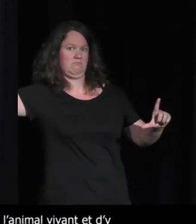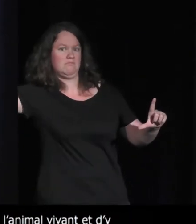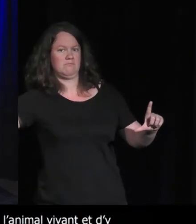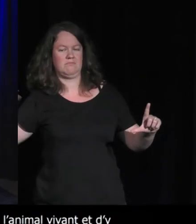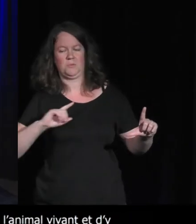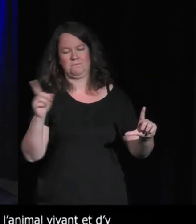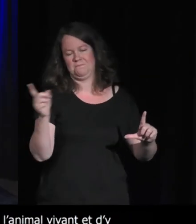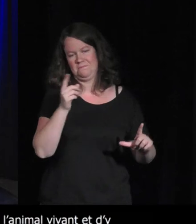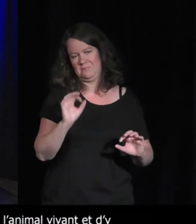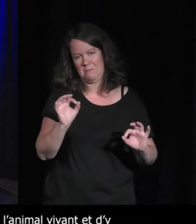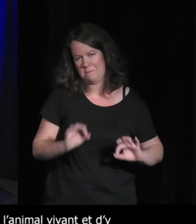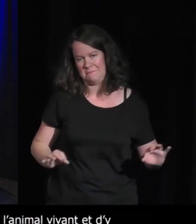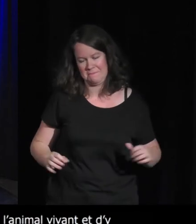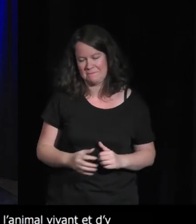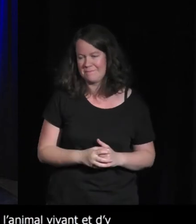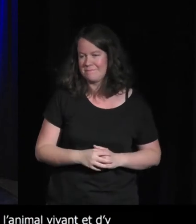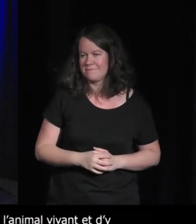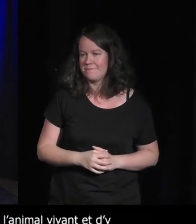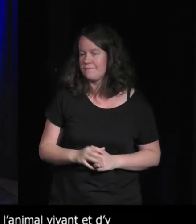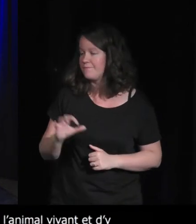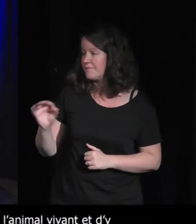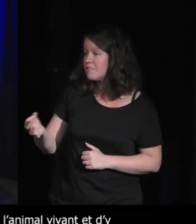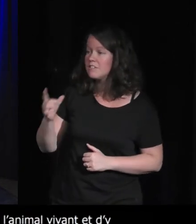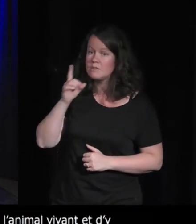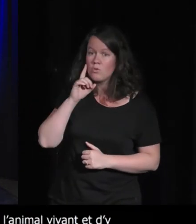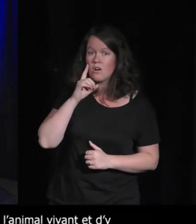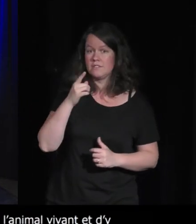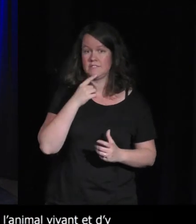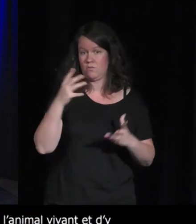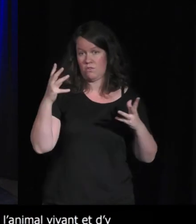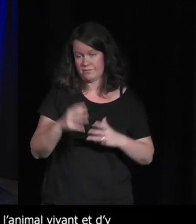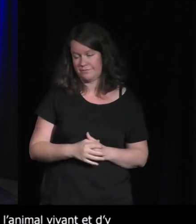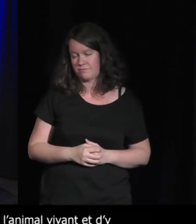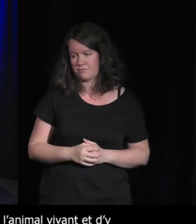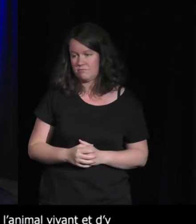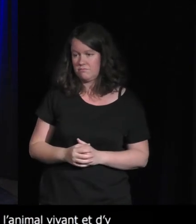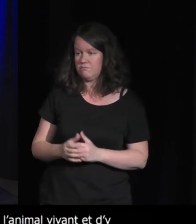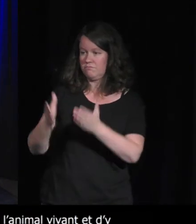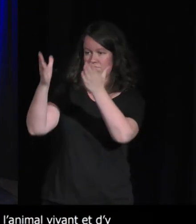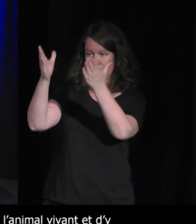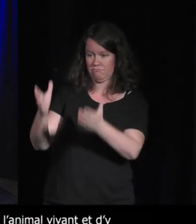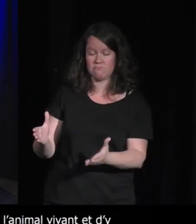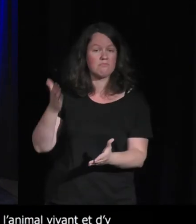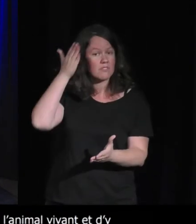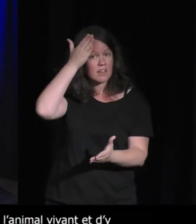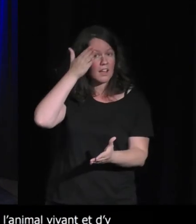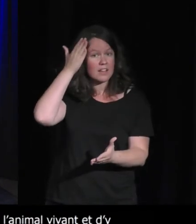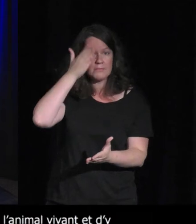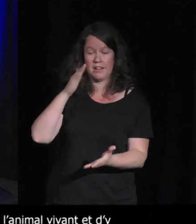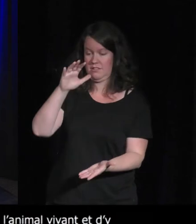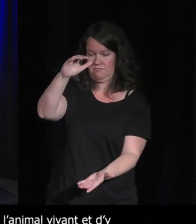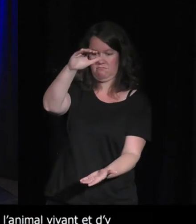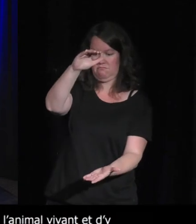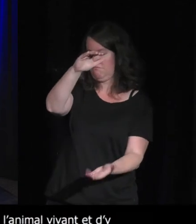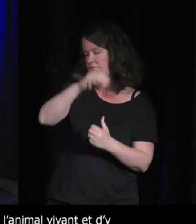intéressant qu'il faut aborder c'est l'anthropomorphisme c'est-à-dire cette représentation de l'animal il y a l'animal